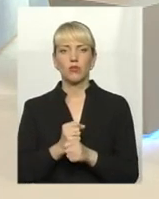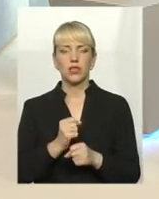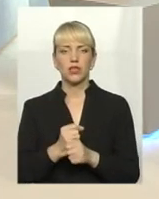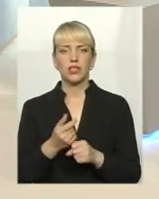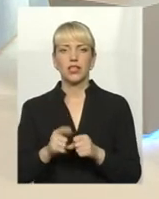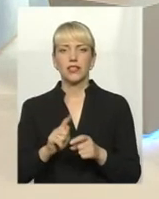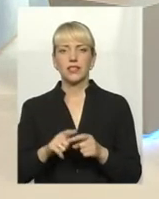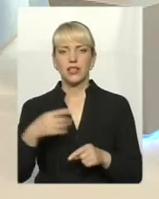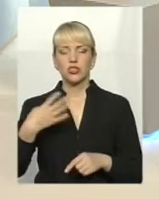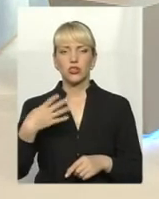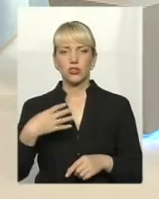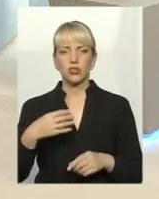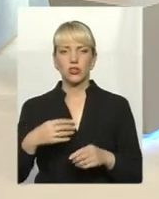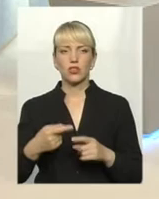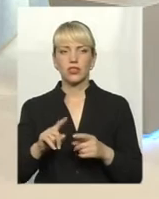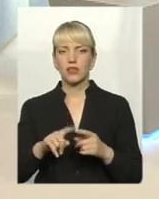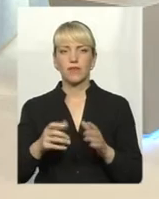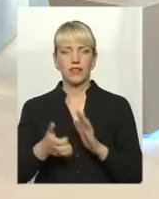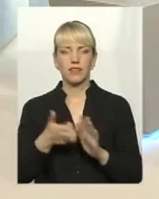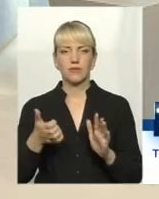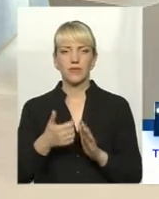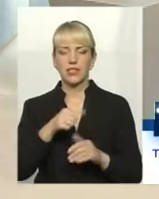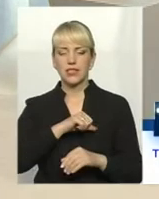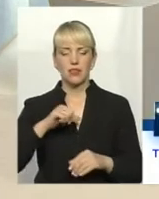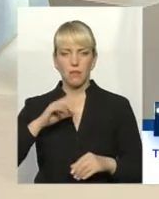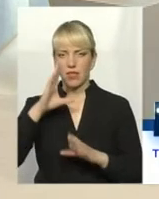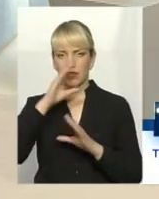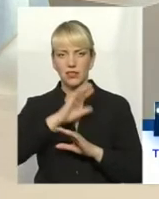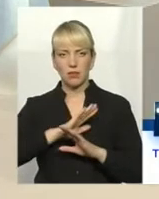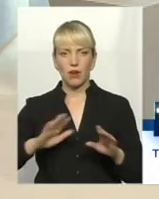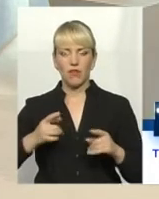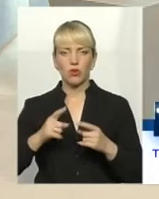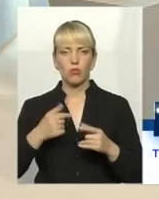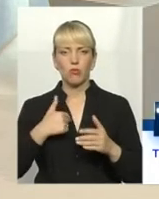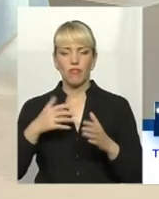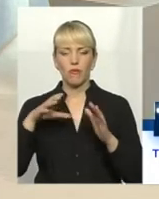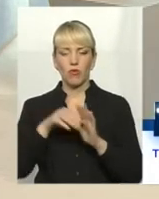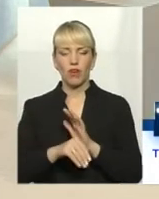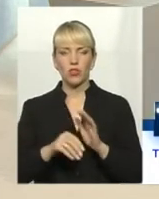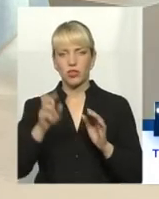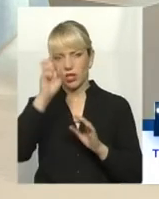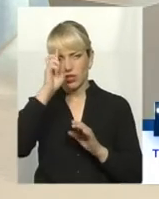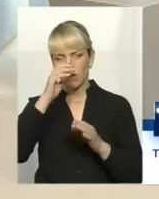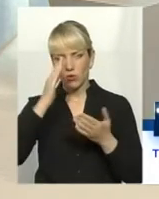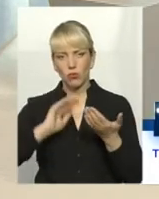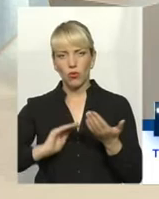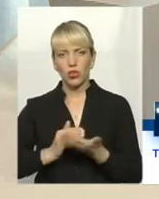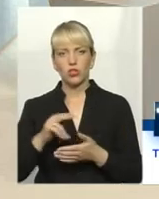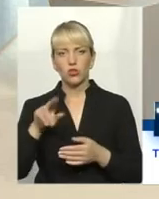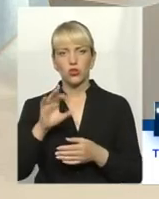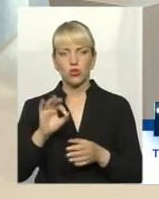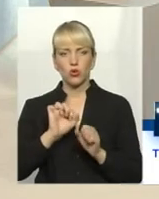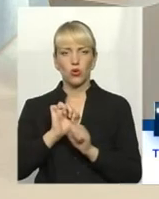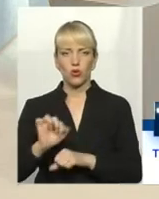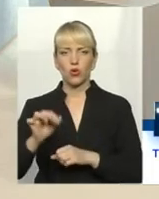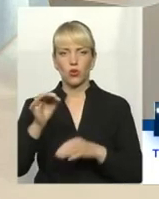інспекторів на усю область, то ми самі не справимося. Адже ми лише впроваджуємо державну політику в галузі охорони на колишній природного середовища.